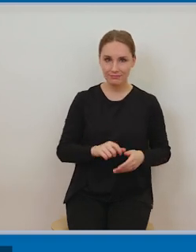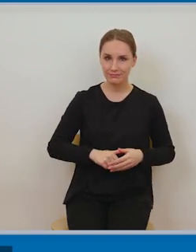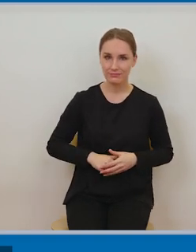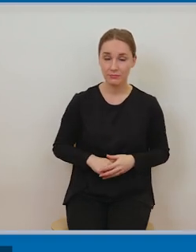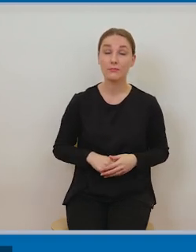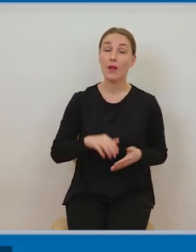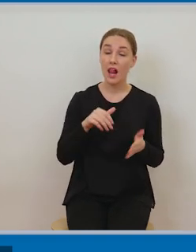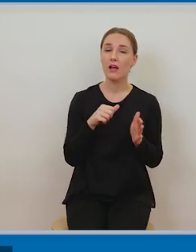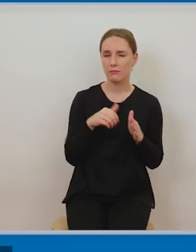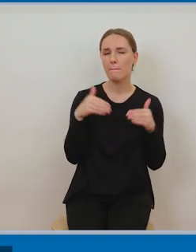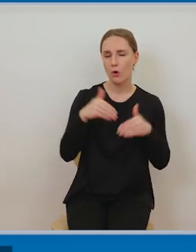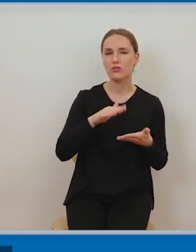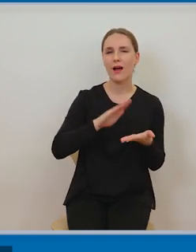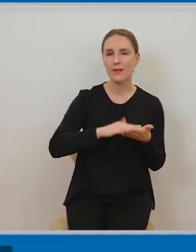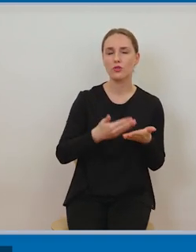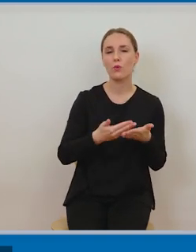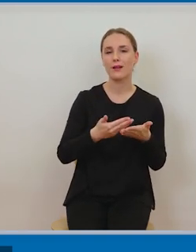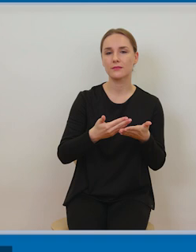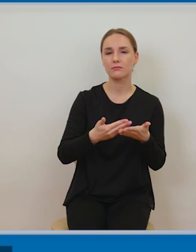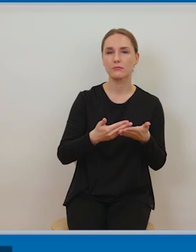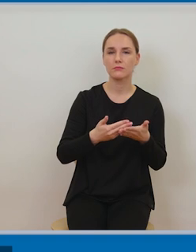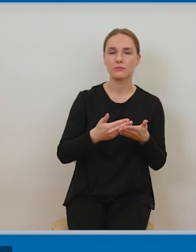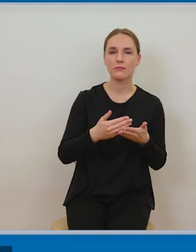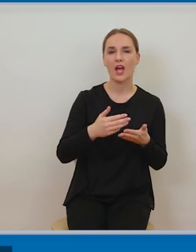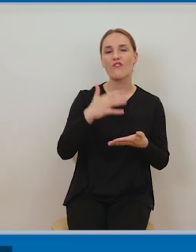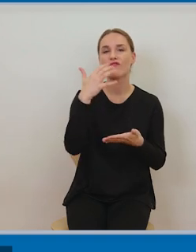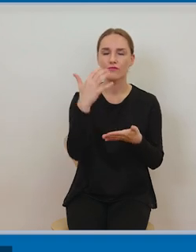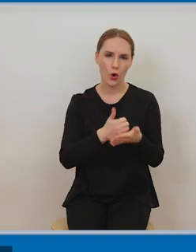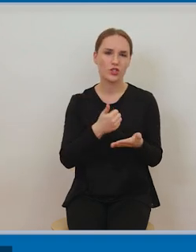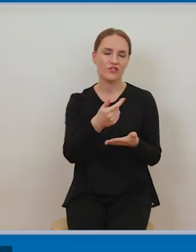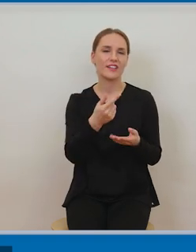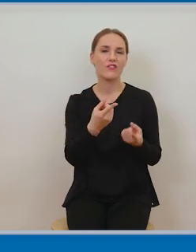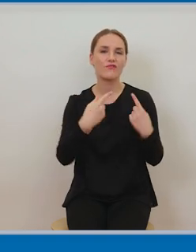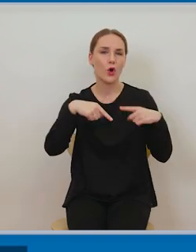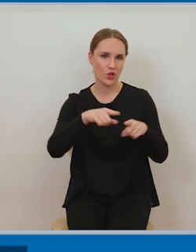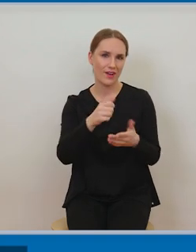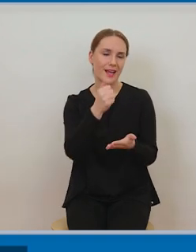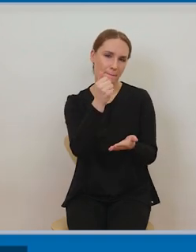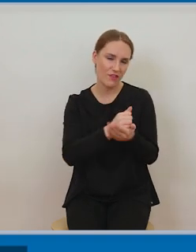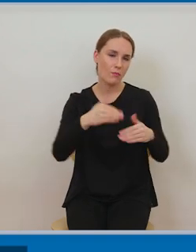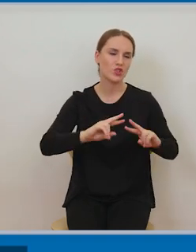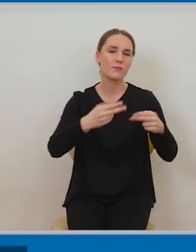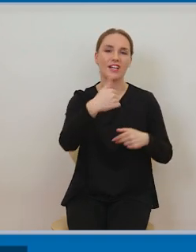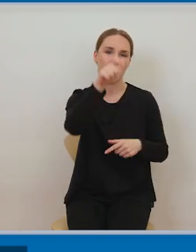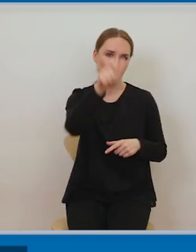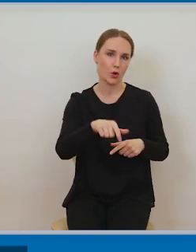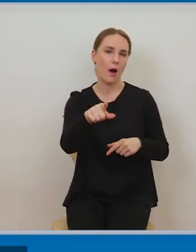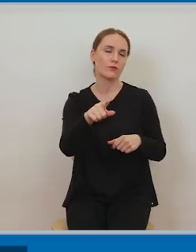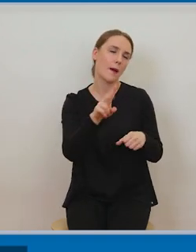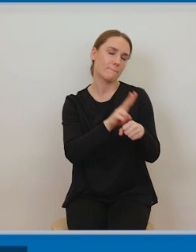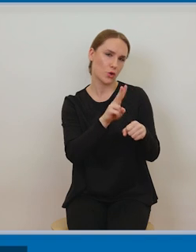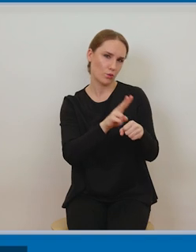regulowanie korzystania, wykonywania tych praw przez osoby trzecie, ale w tym zakresie